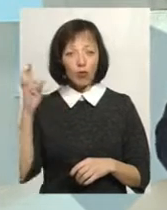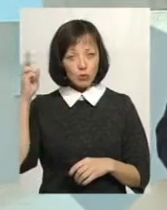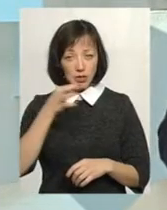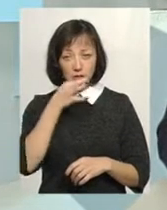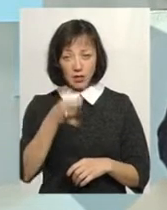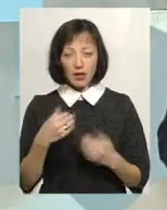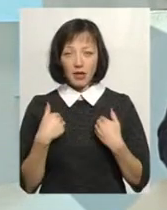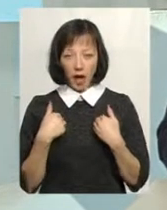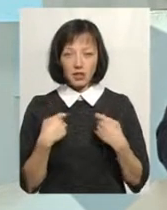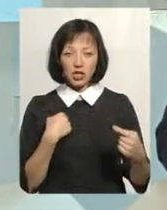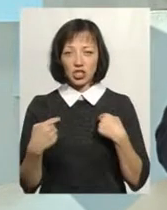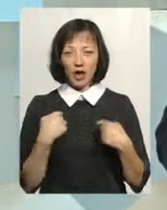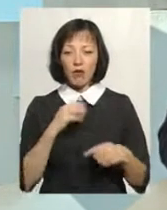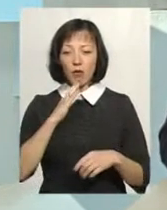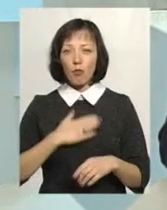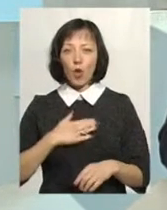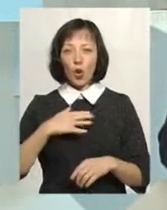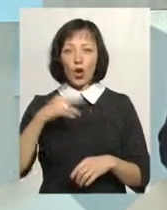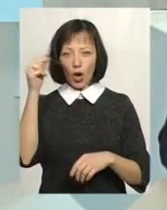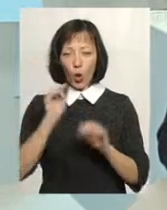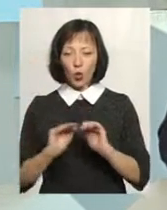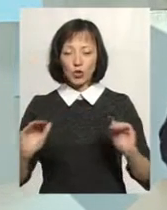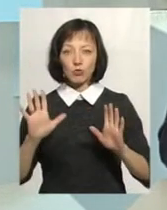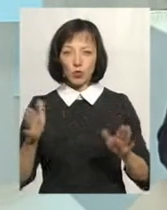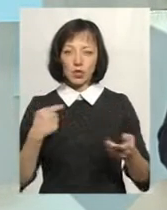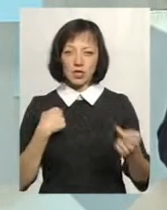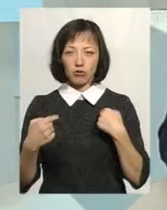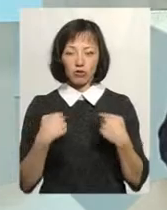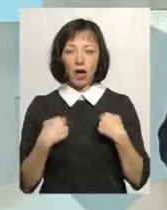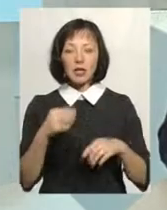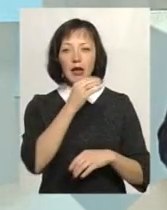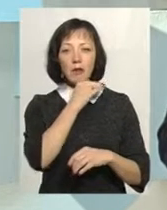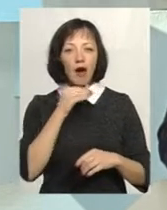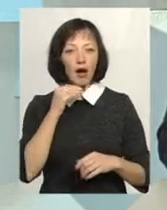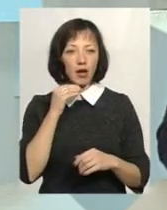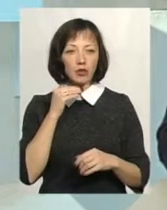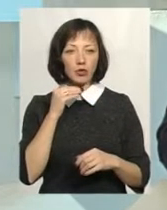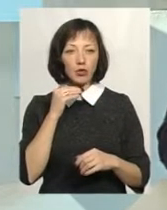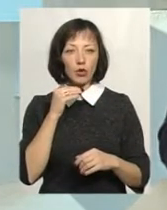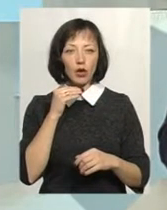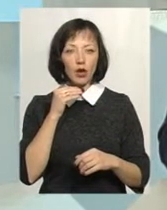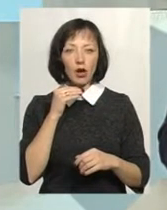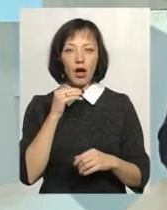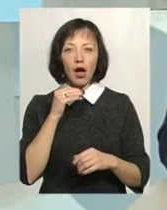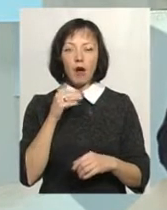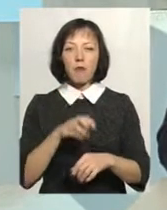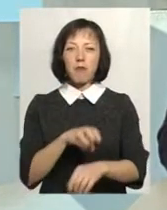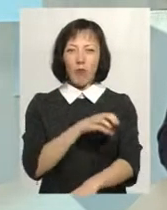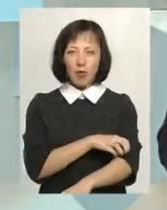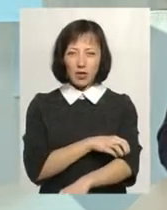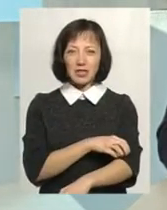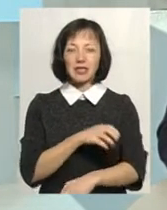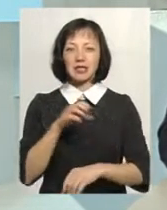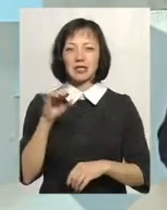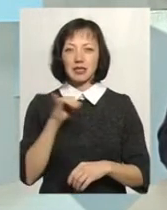сказав, що я страждав, і мої учні теж будуть страждати. І багато атеїсти, і комуністи, і більшовики